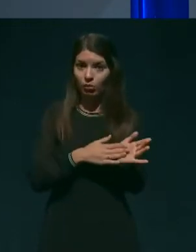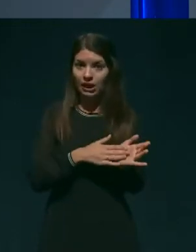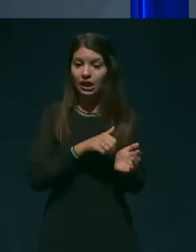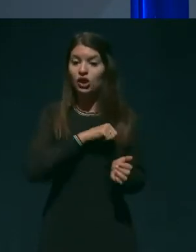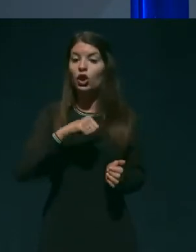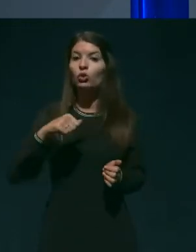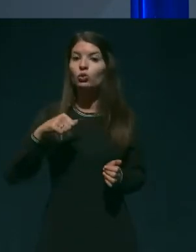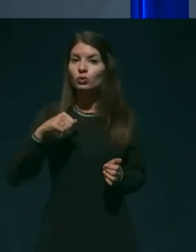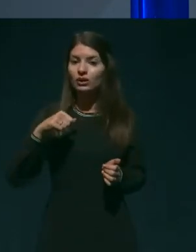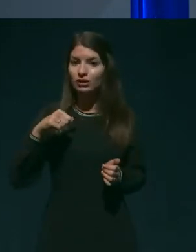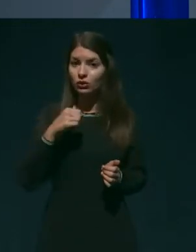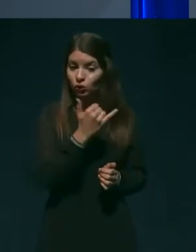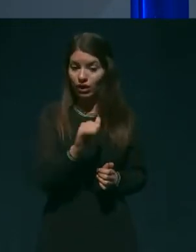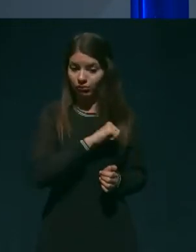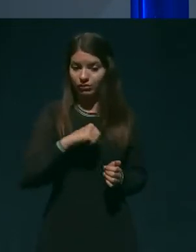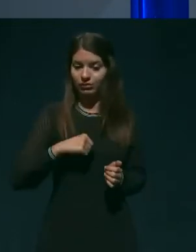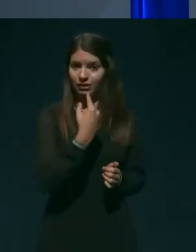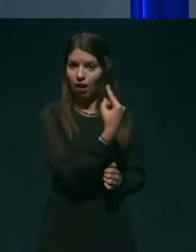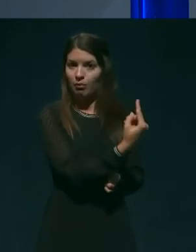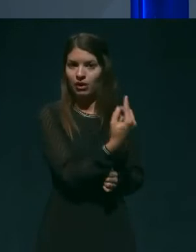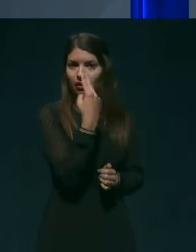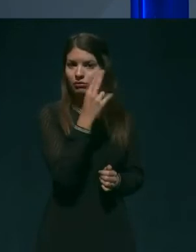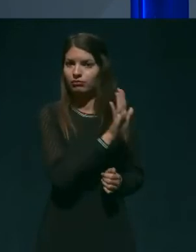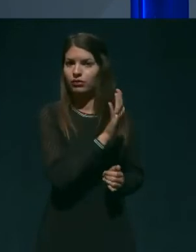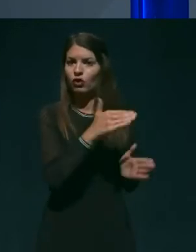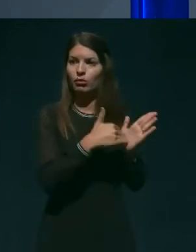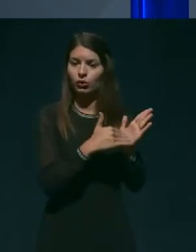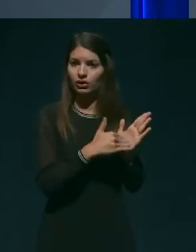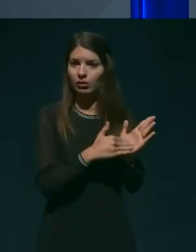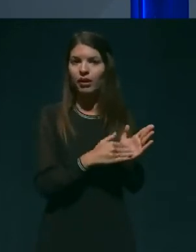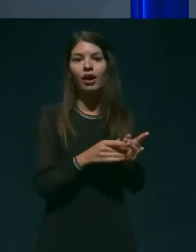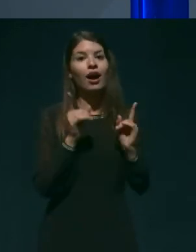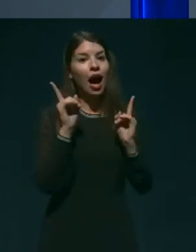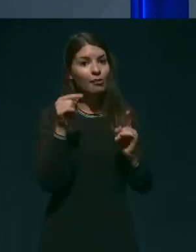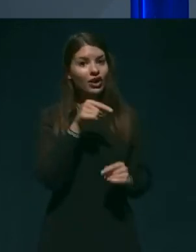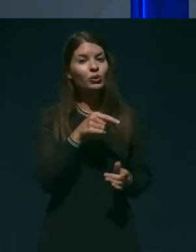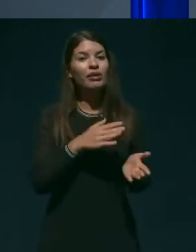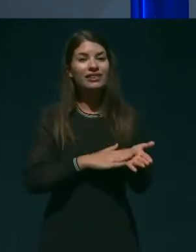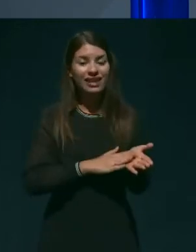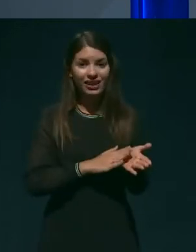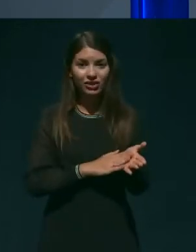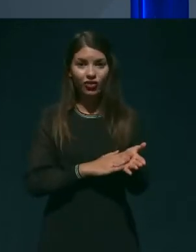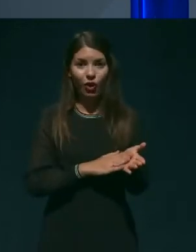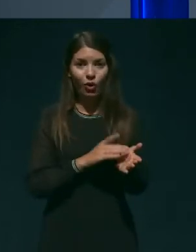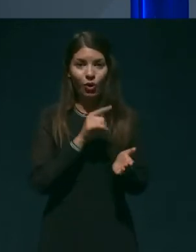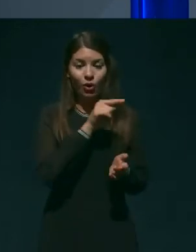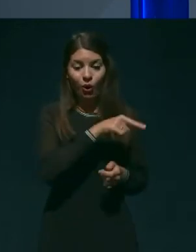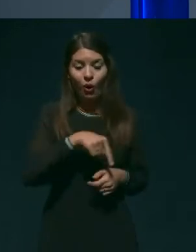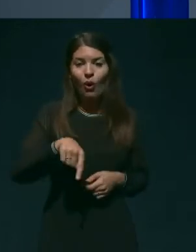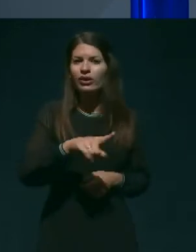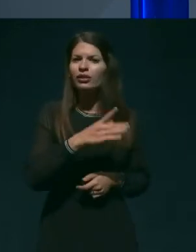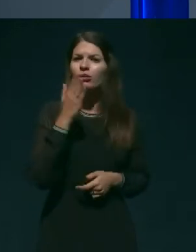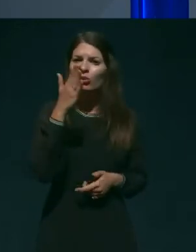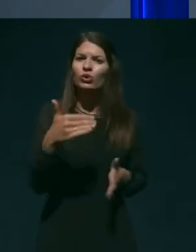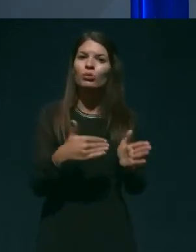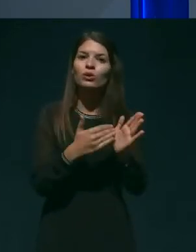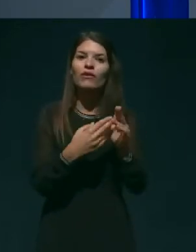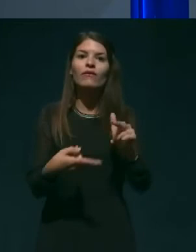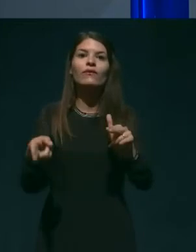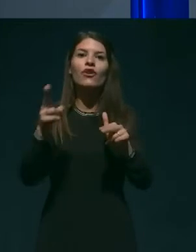gledi na svoje potrebe. Je pa dejstvo, seveda, da bojo potrebovali nekoliko več zaloge,